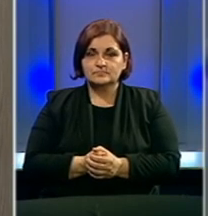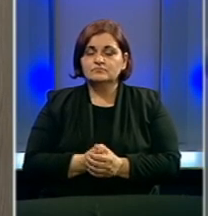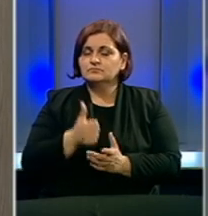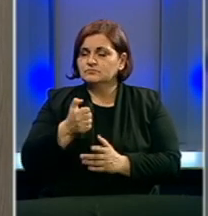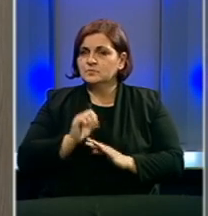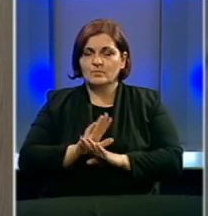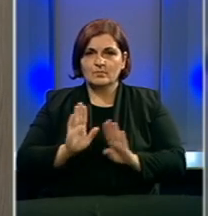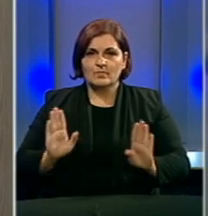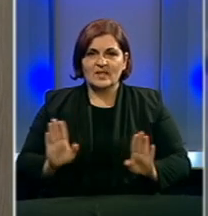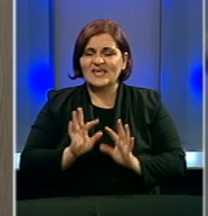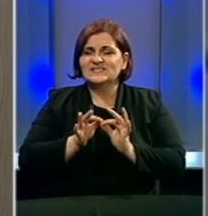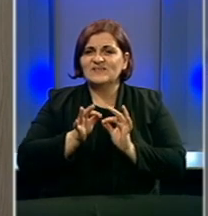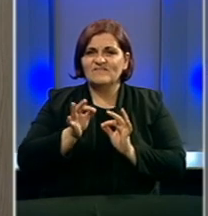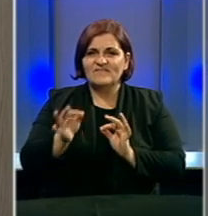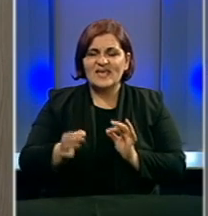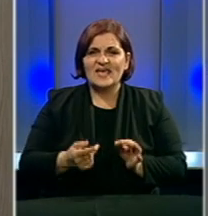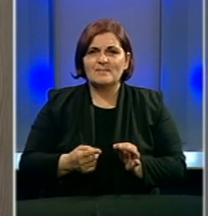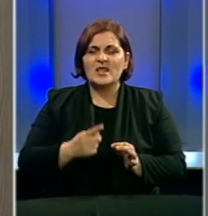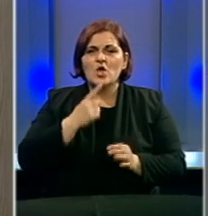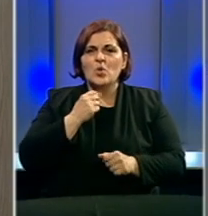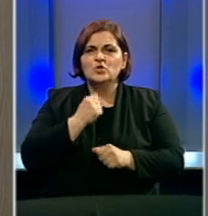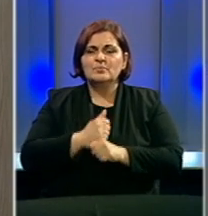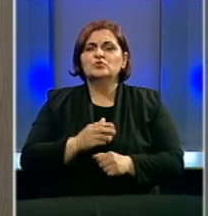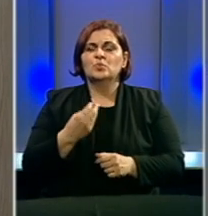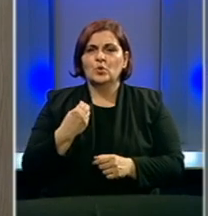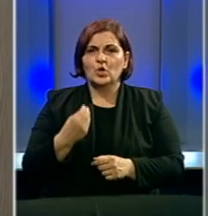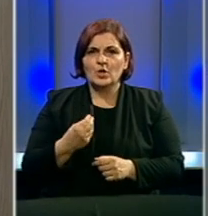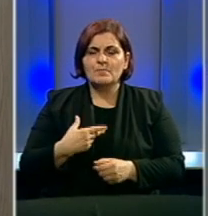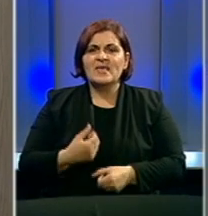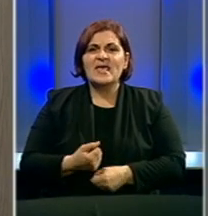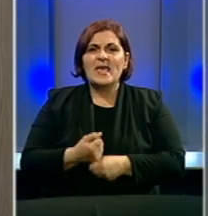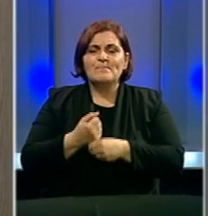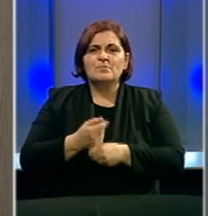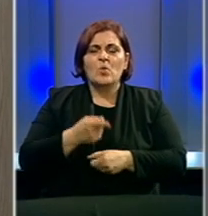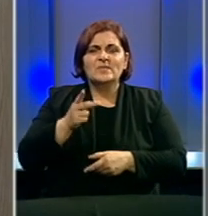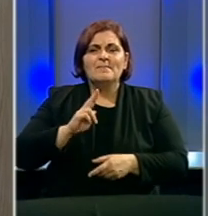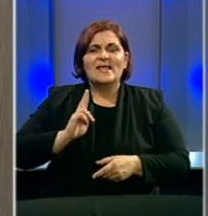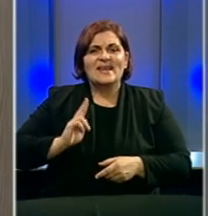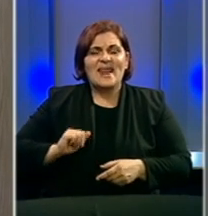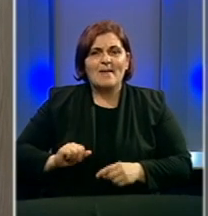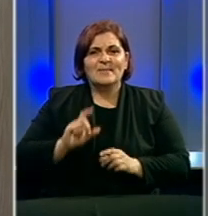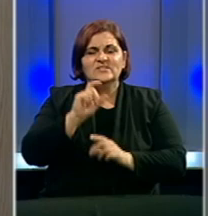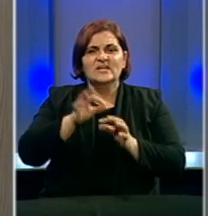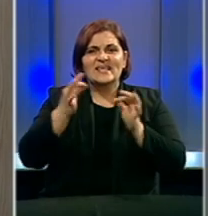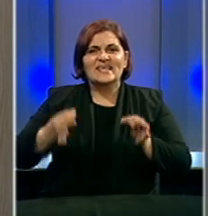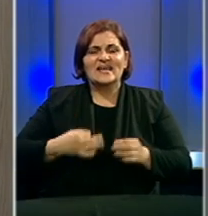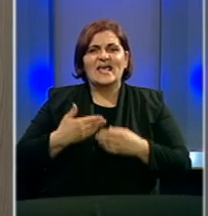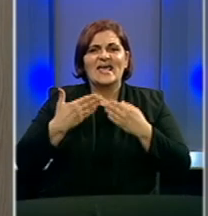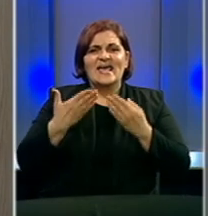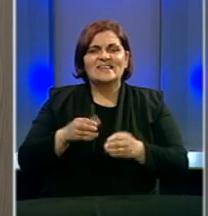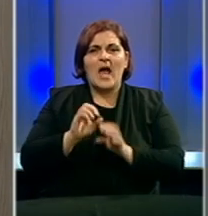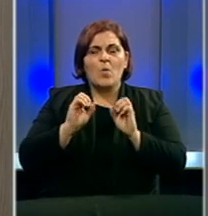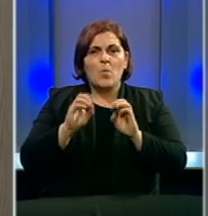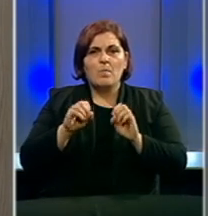Definitivno da sve mjere koje je opština Modrića preduzila su jako dobre i podržavamo ih u ti naporma. Institut zajedno zdravstvo bi izdao određene